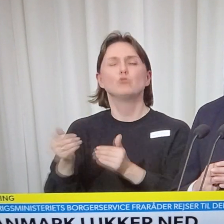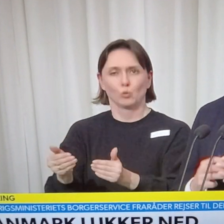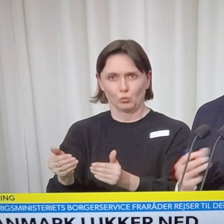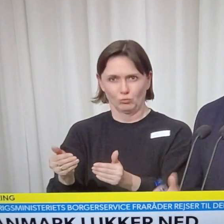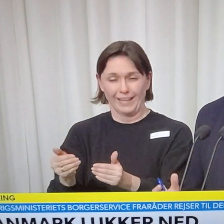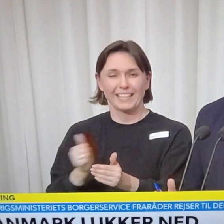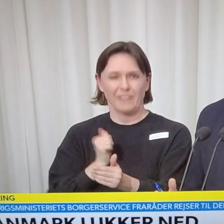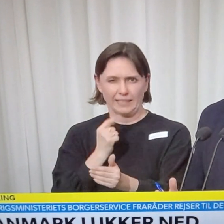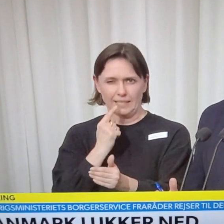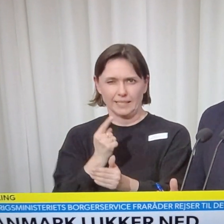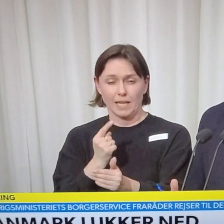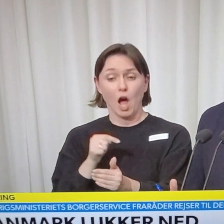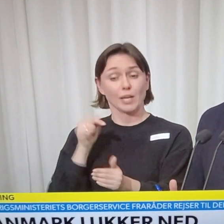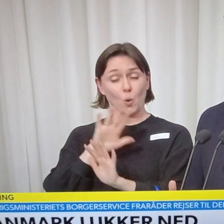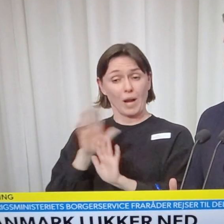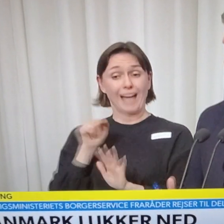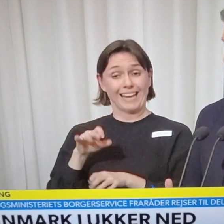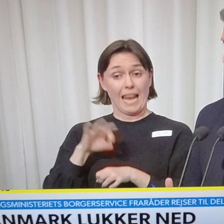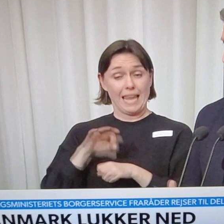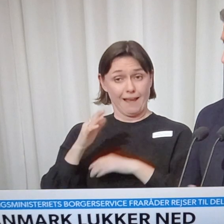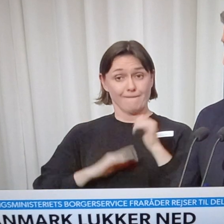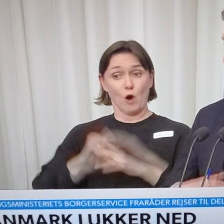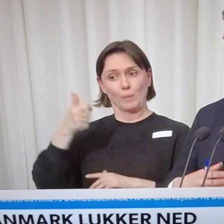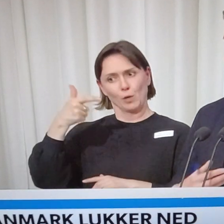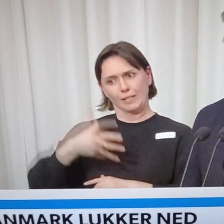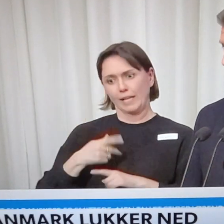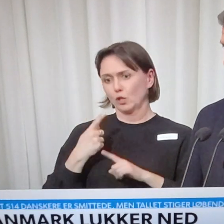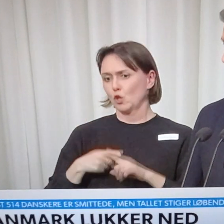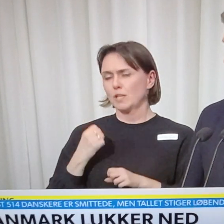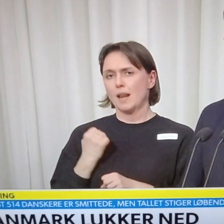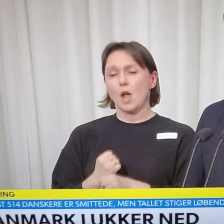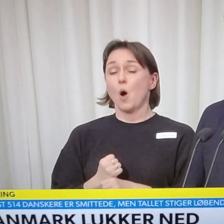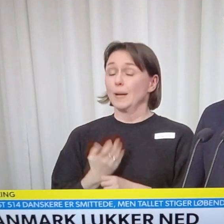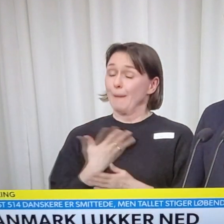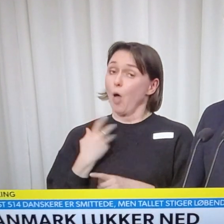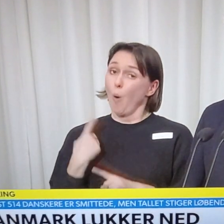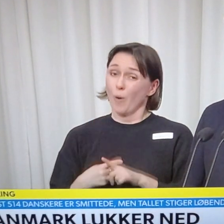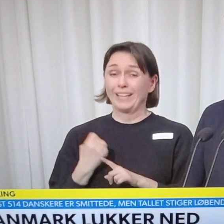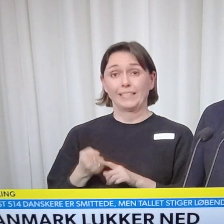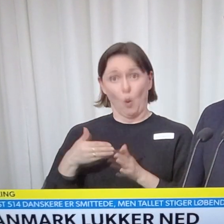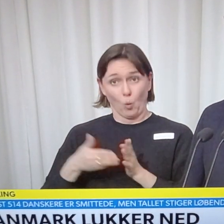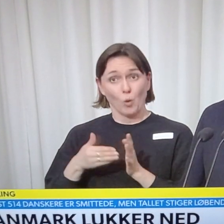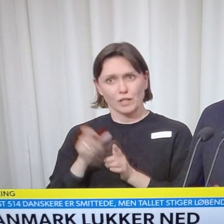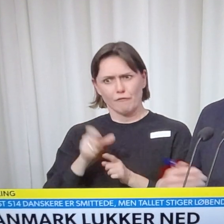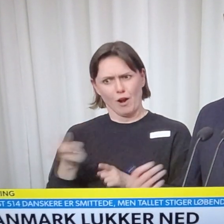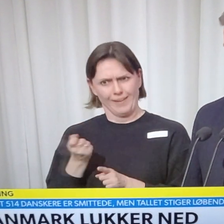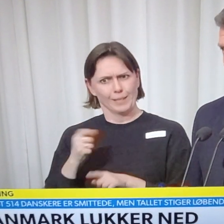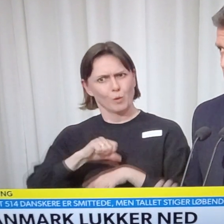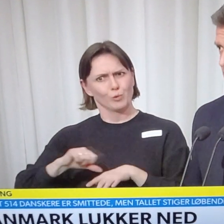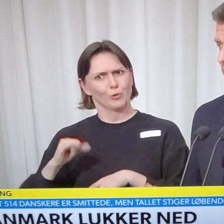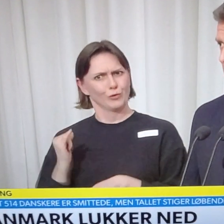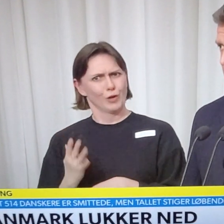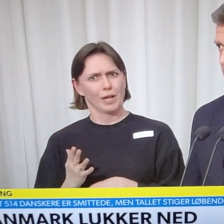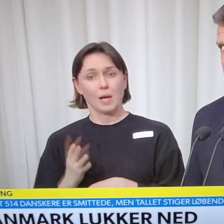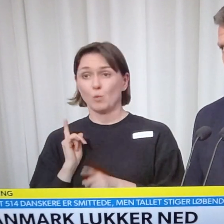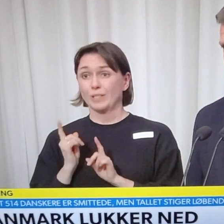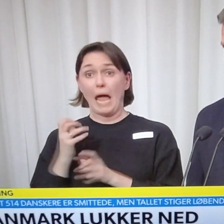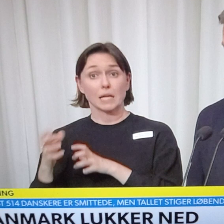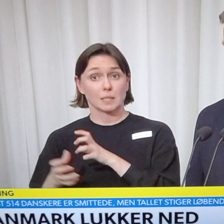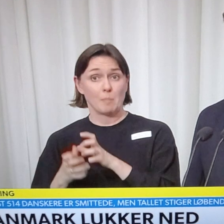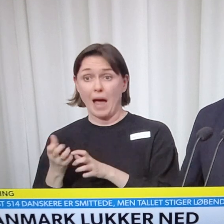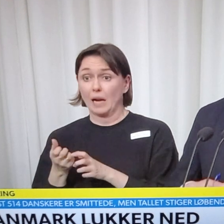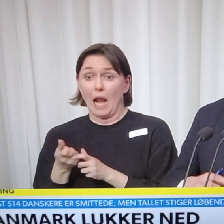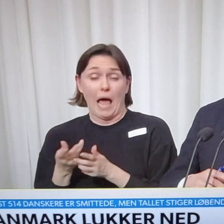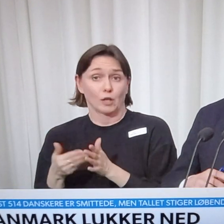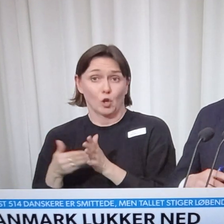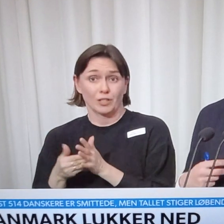der ligger en lægefaglig prioritering der, som er rigtig hård, fordi der er en grund til, folk står og venter på en operation. Og det kan være, at de har smerter eller andre grunde til det.